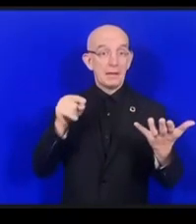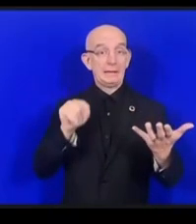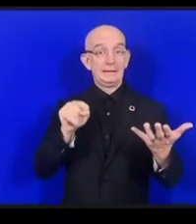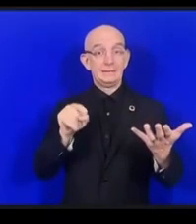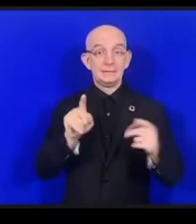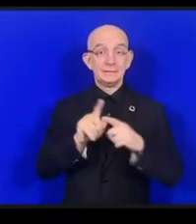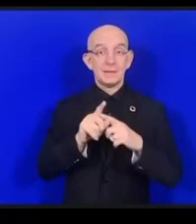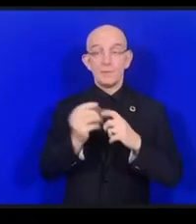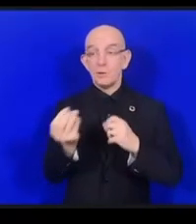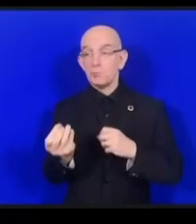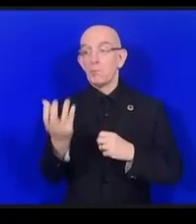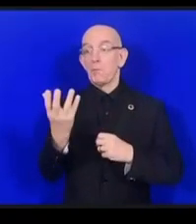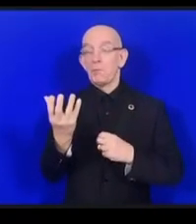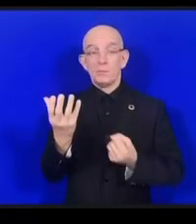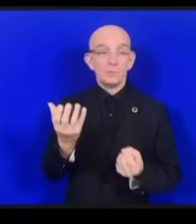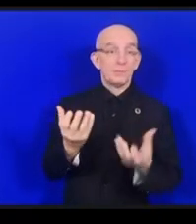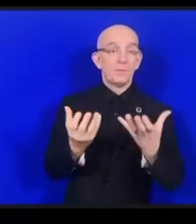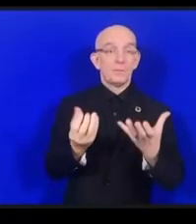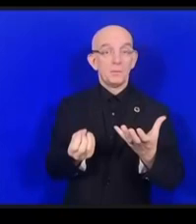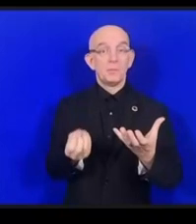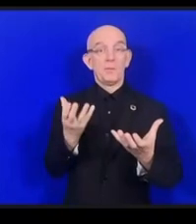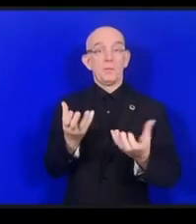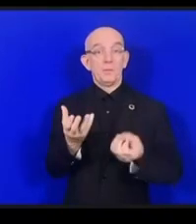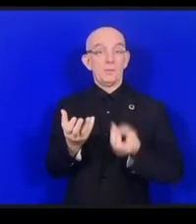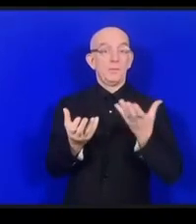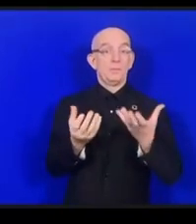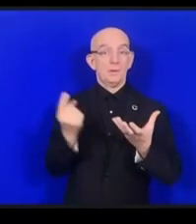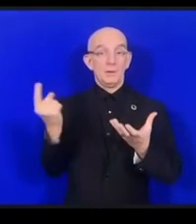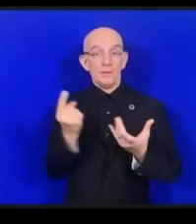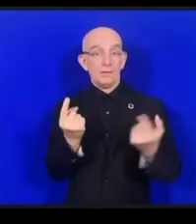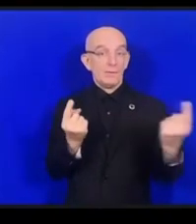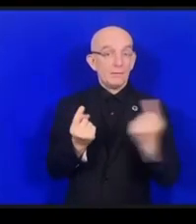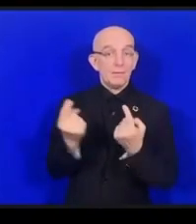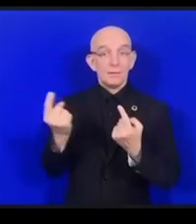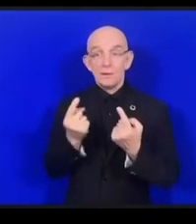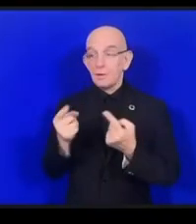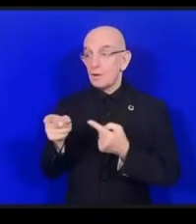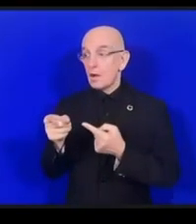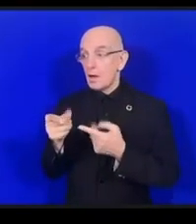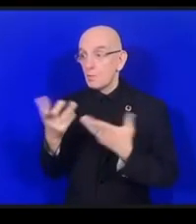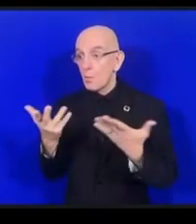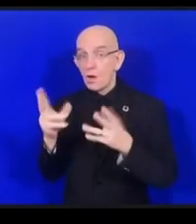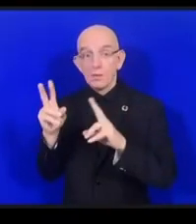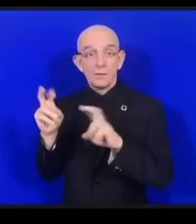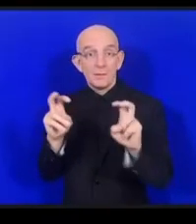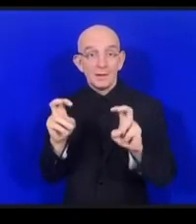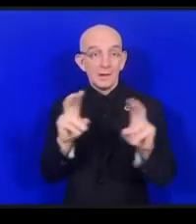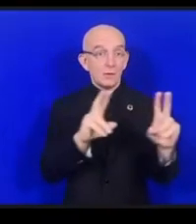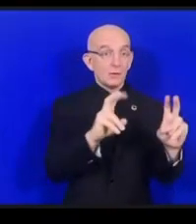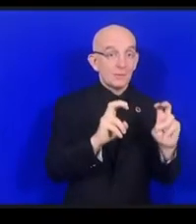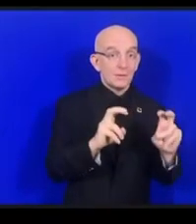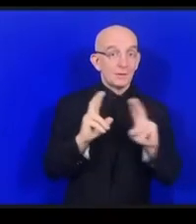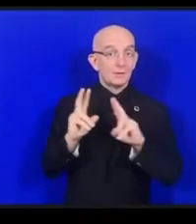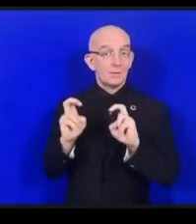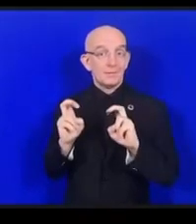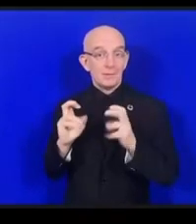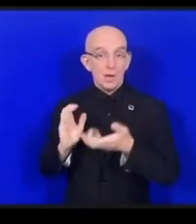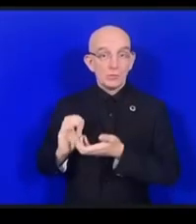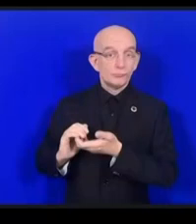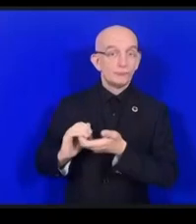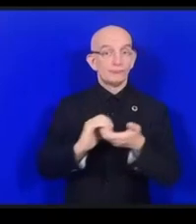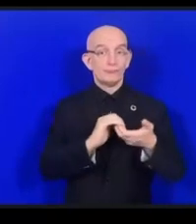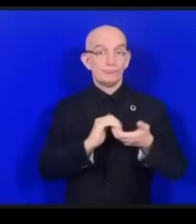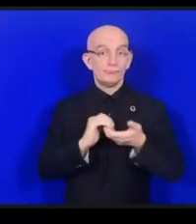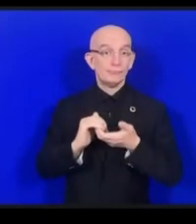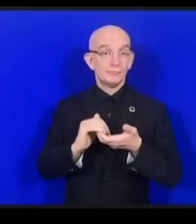なテーマについて協議してそれについてグループを使ってその年間のセッションの間に協議をしたらいいのでは